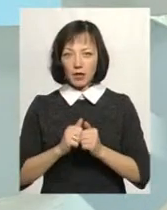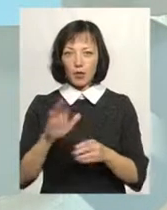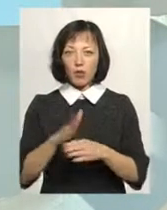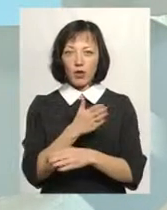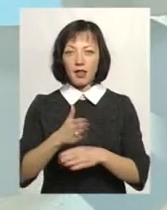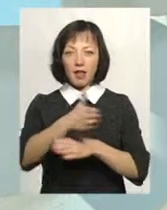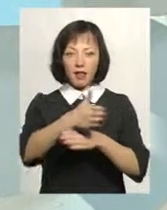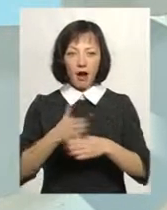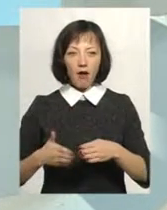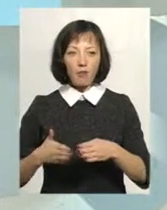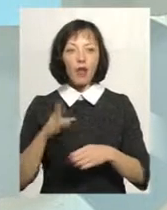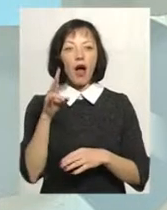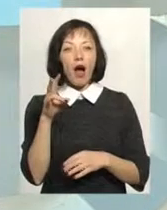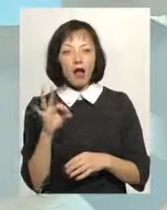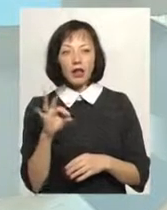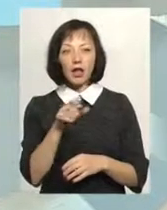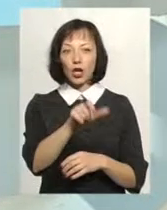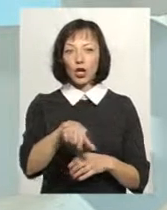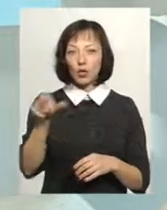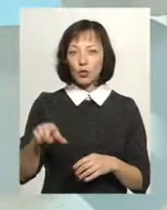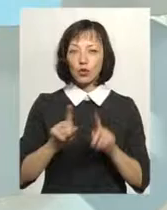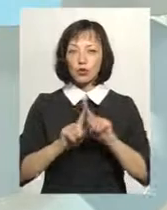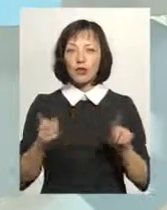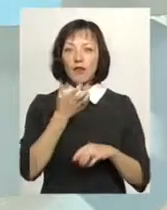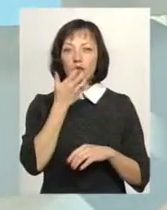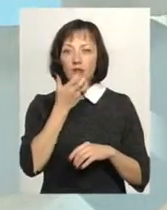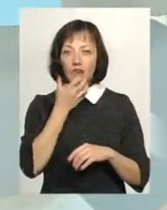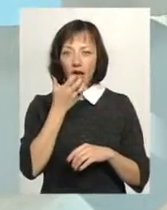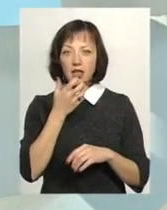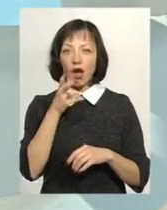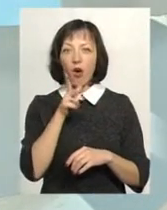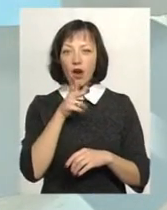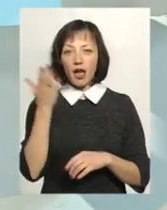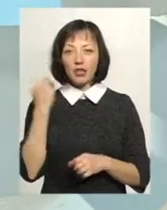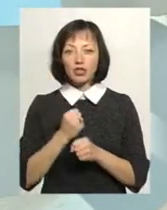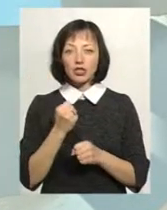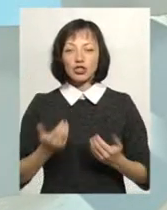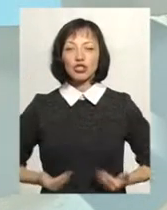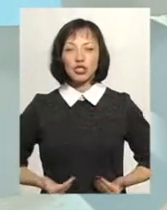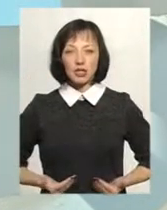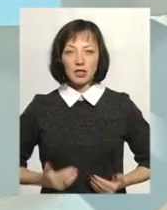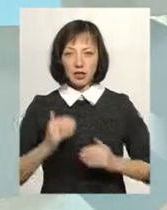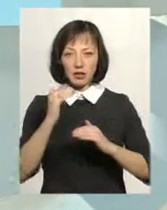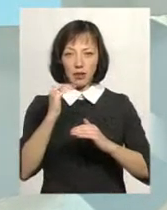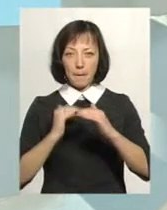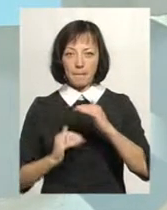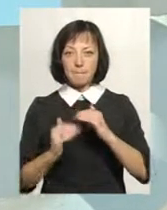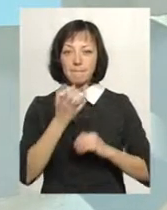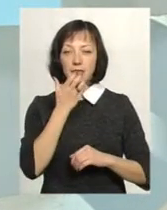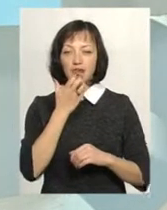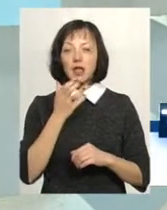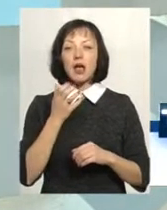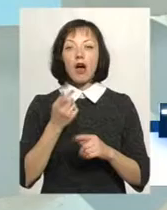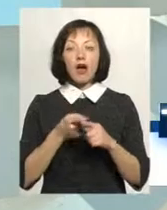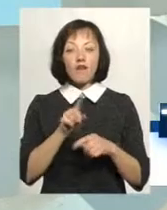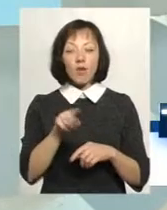навпіл. Але люди, особливо в Південній Кореї, які жили на південь від Пхен'яну,